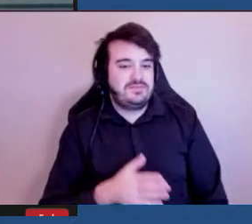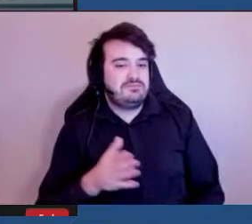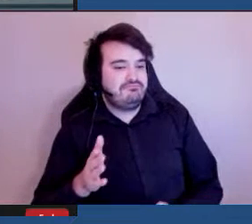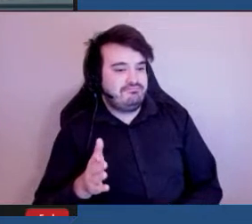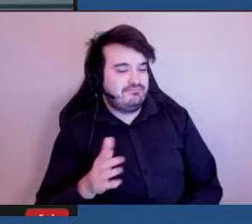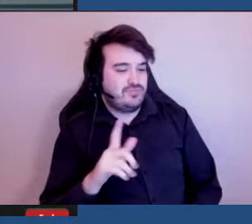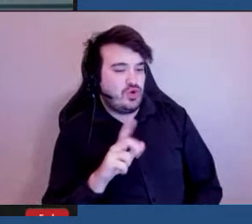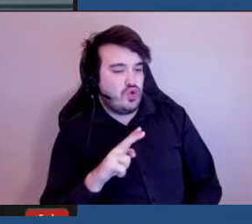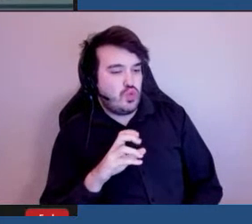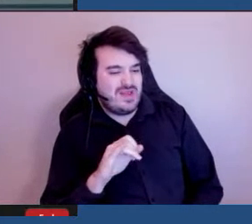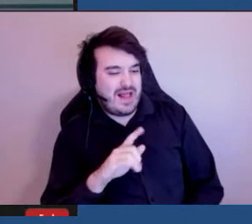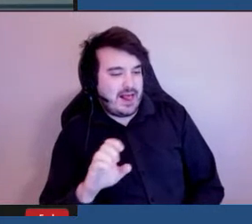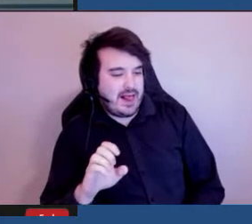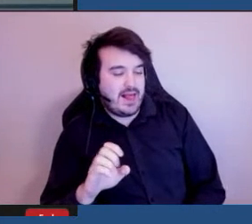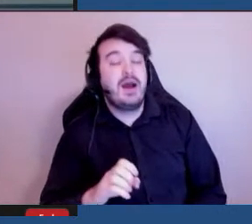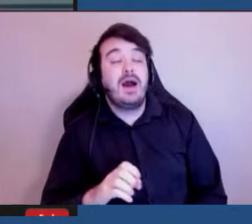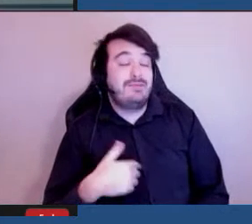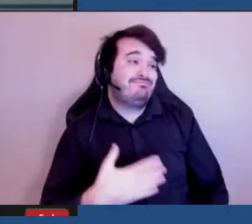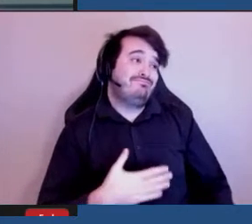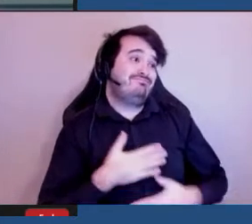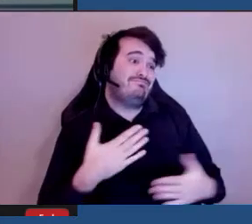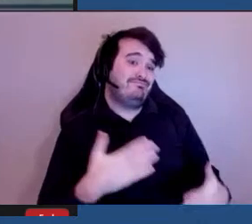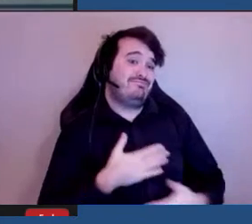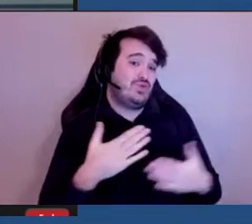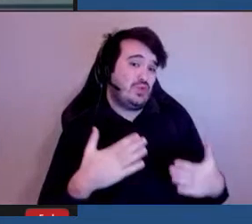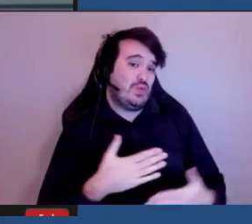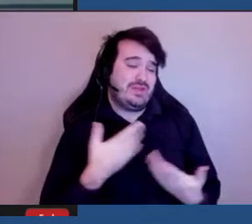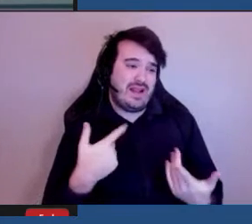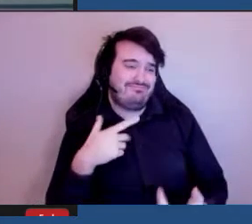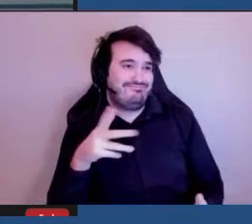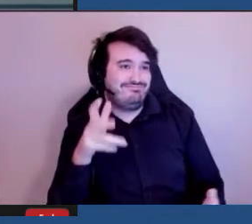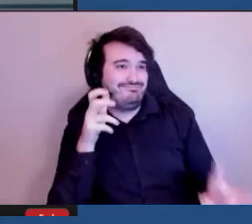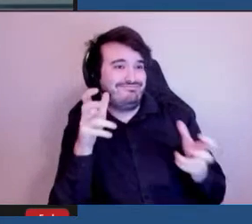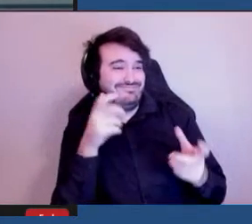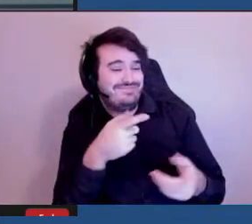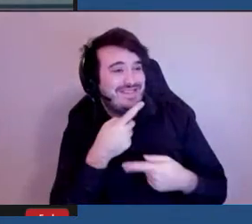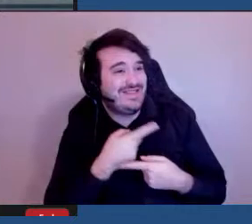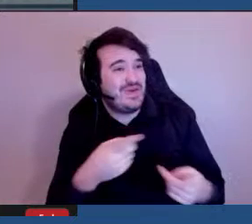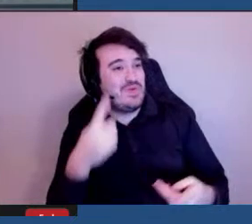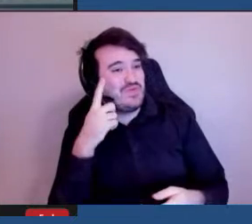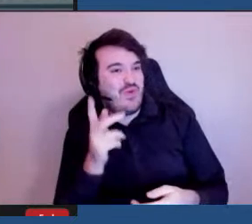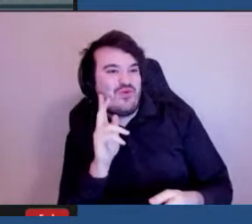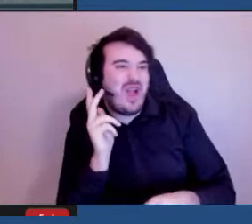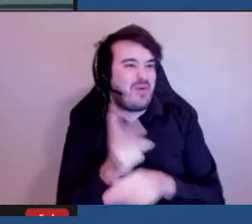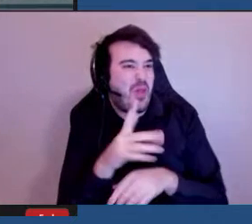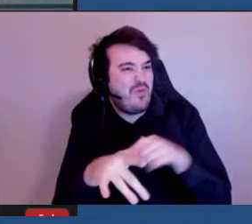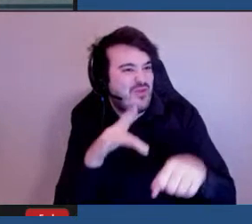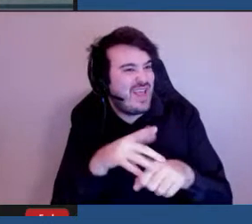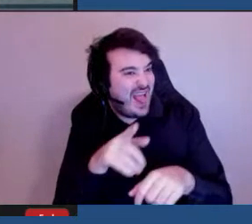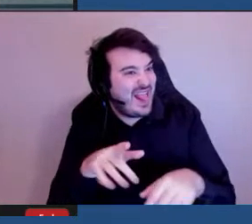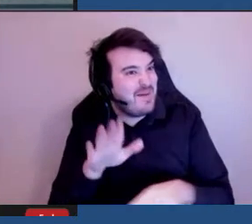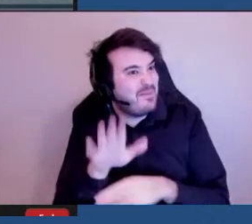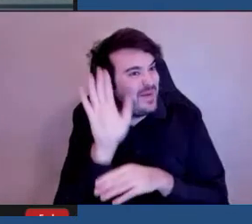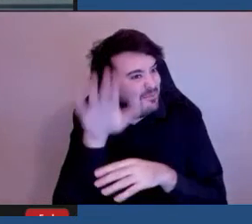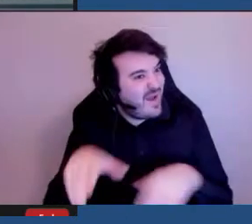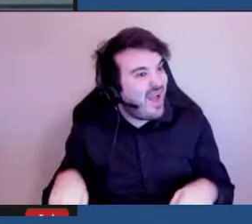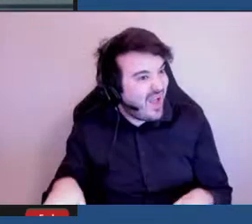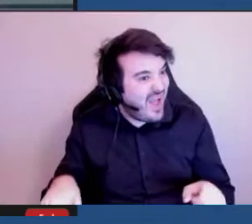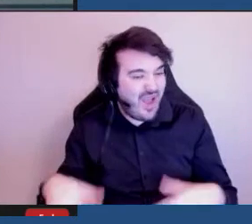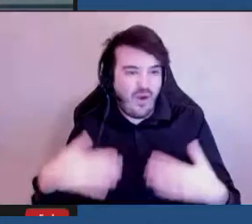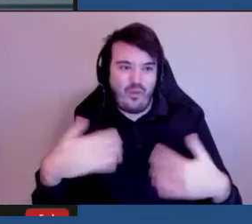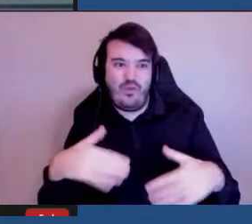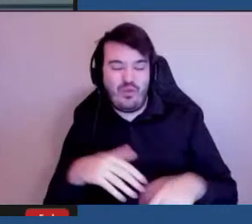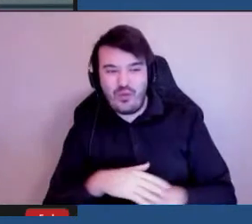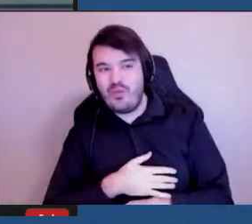Nous sommes très, très contents d'attendre cette annonce pour les championnats mondiaux de basketball en fauteuil roulant